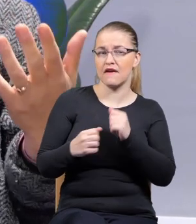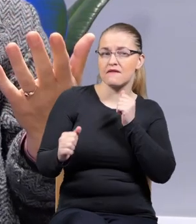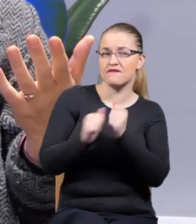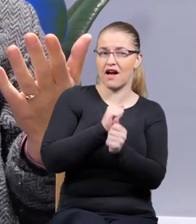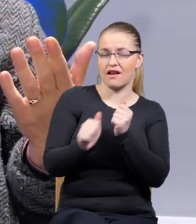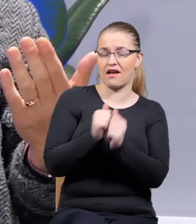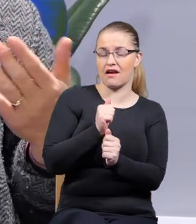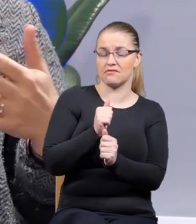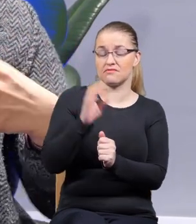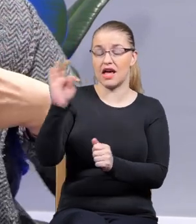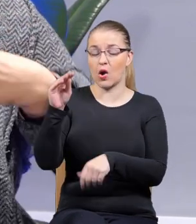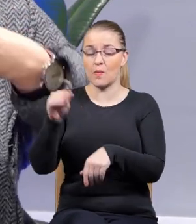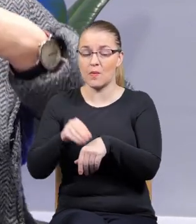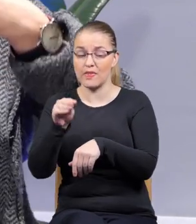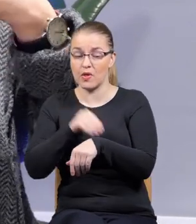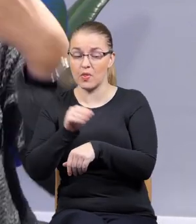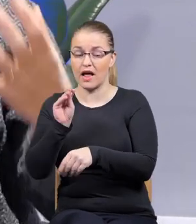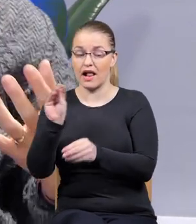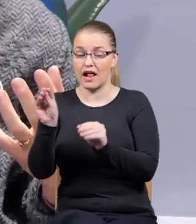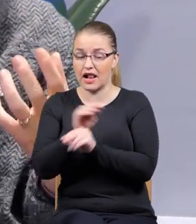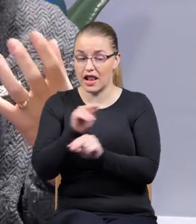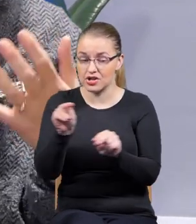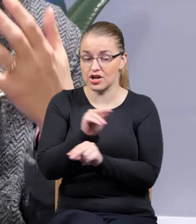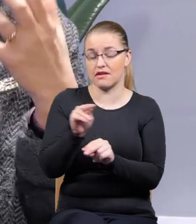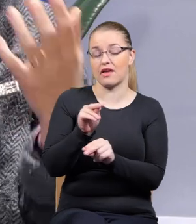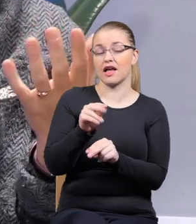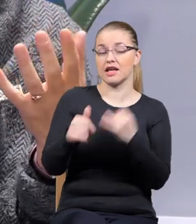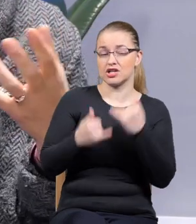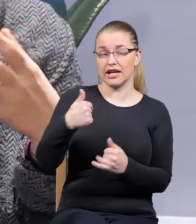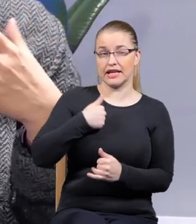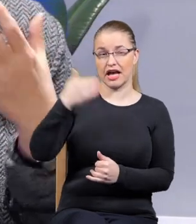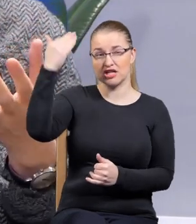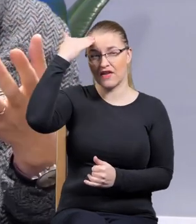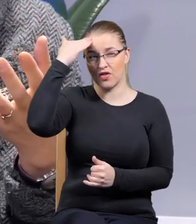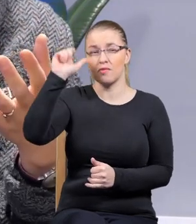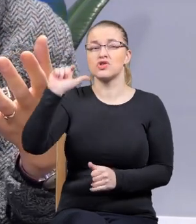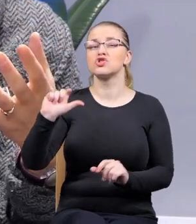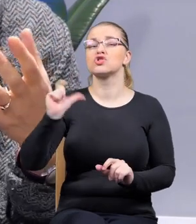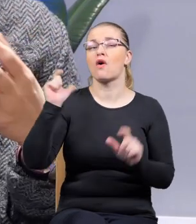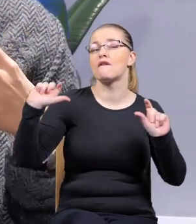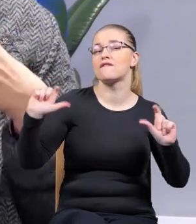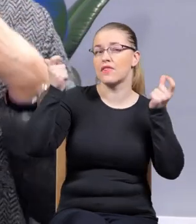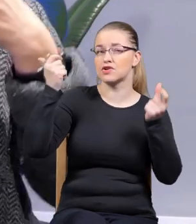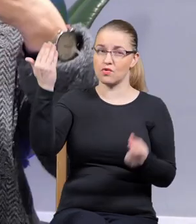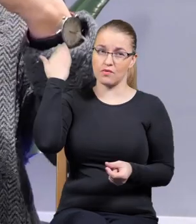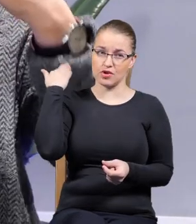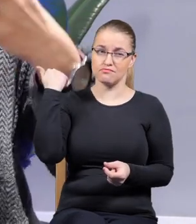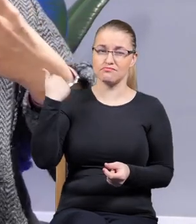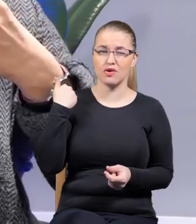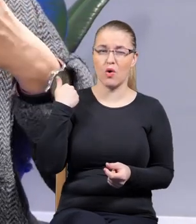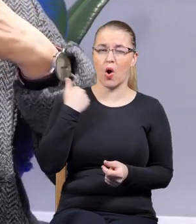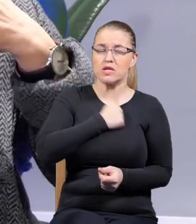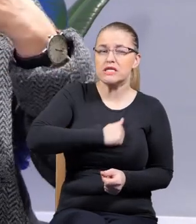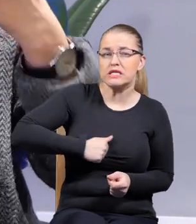Freuda leczenia, że jeżeli uświadomimy sobie to, co się stało w przeszłości, co było traumatyczne, jeżeli sobie